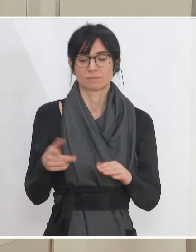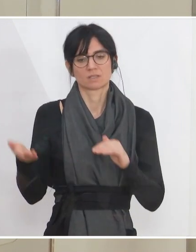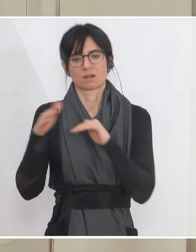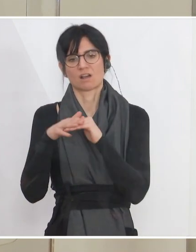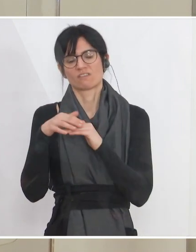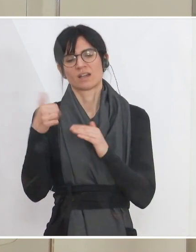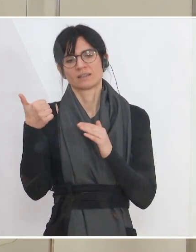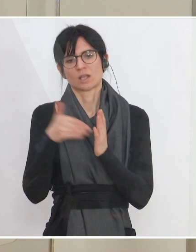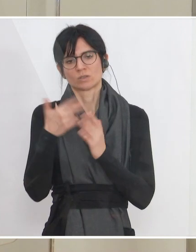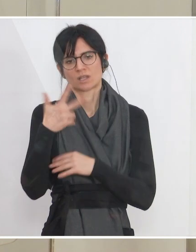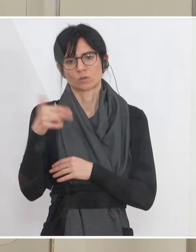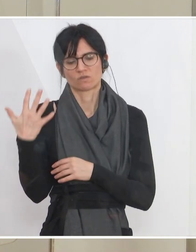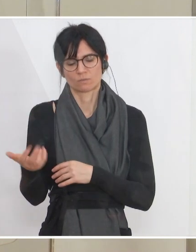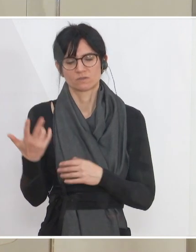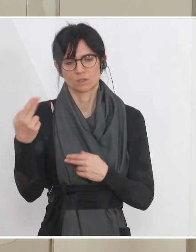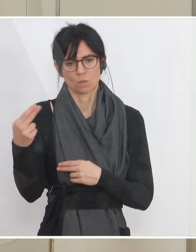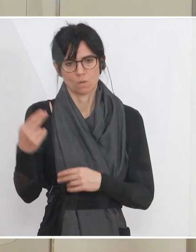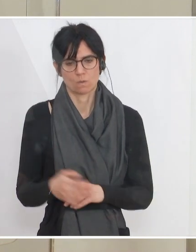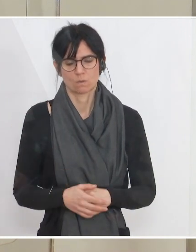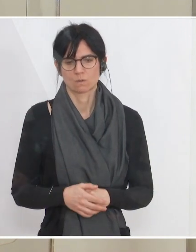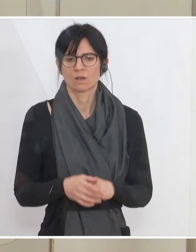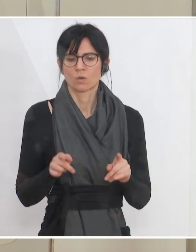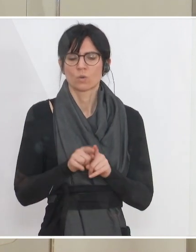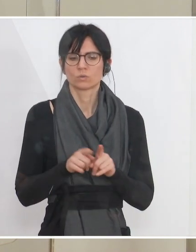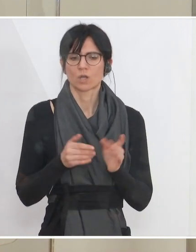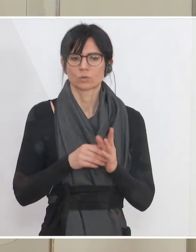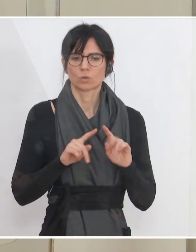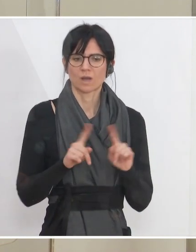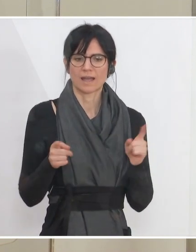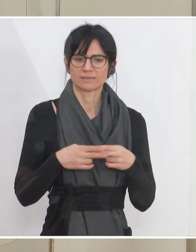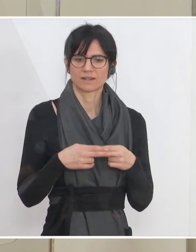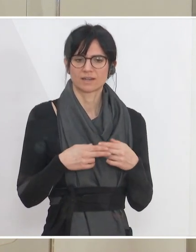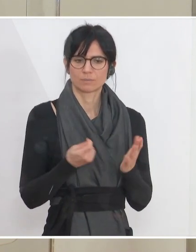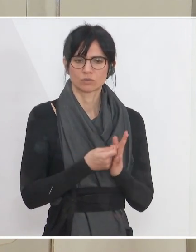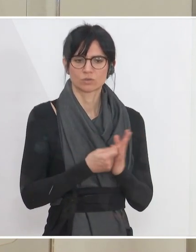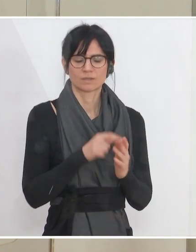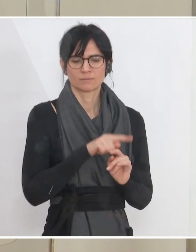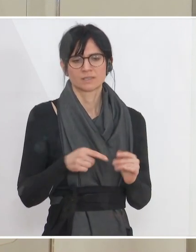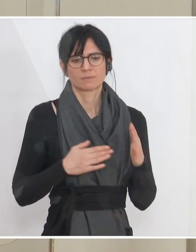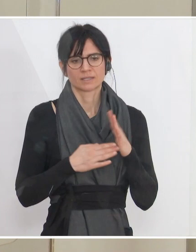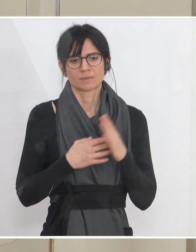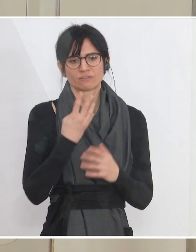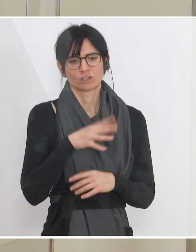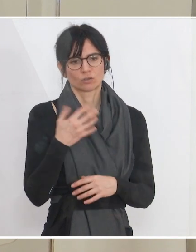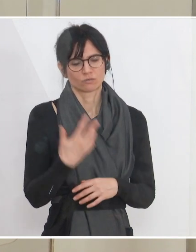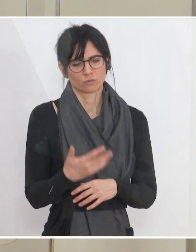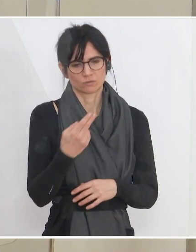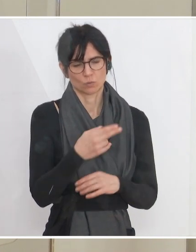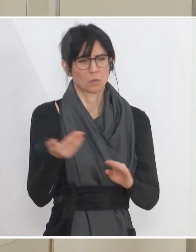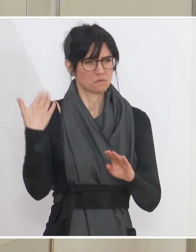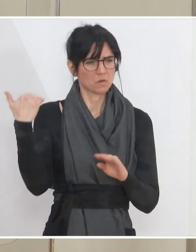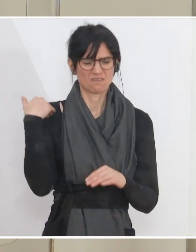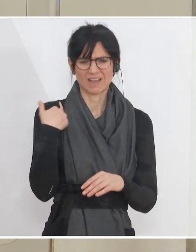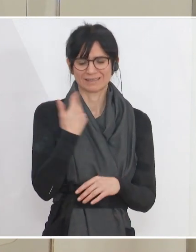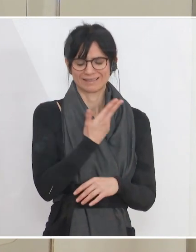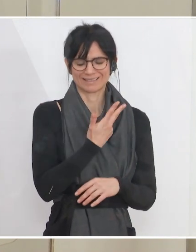1.350 Euro erhöht wurde und andere Kursnebenkosten maximal bis zu 450 Euro anstelle von 360 Euro,